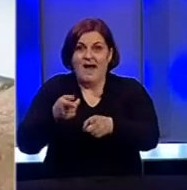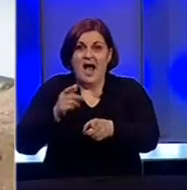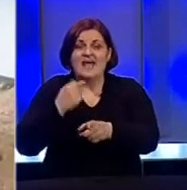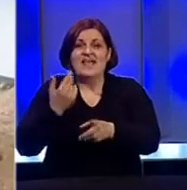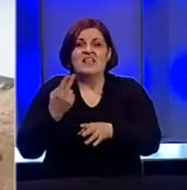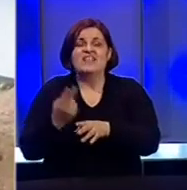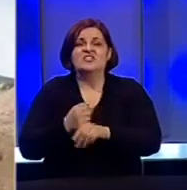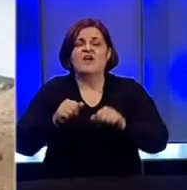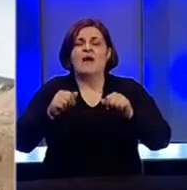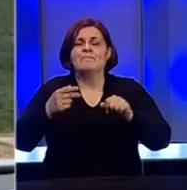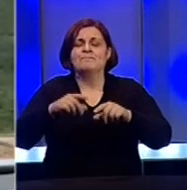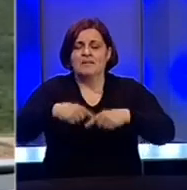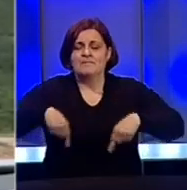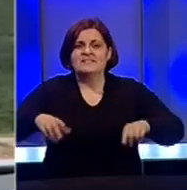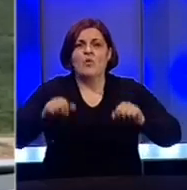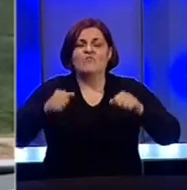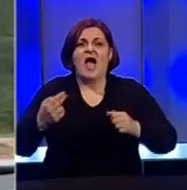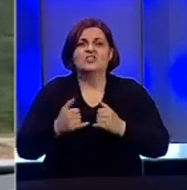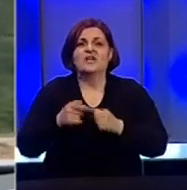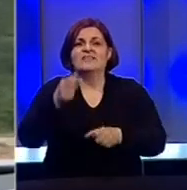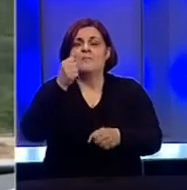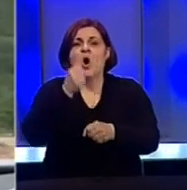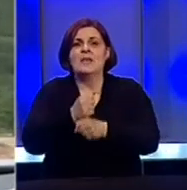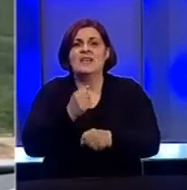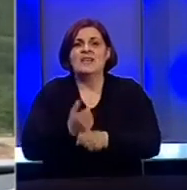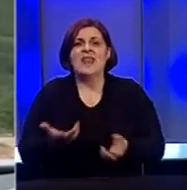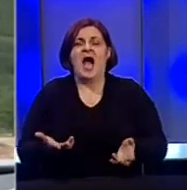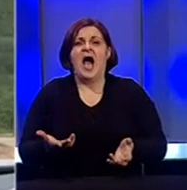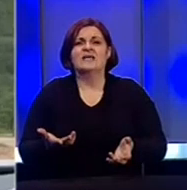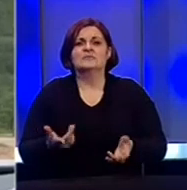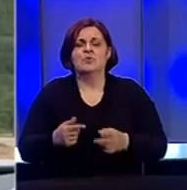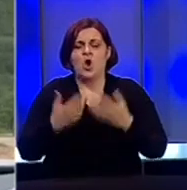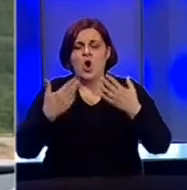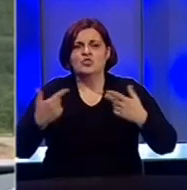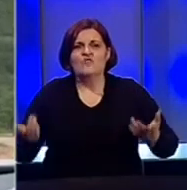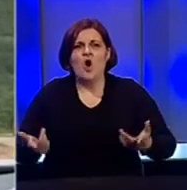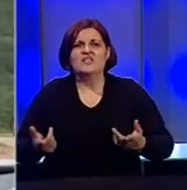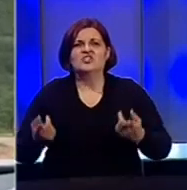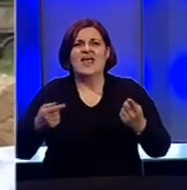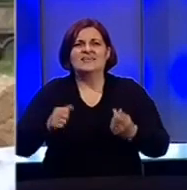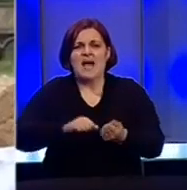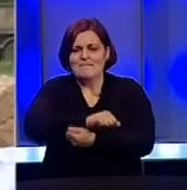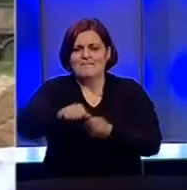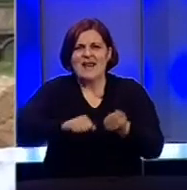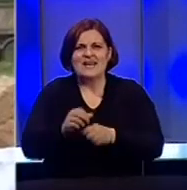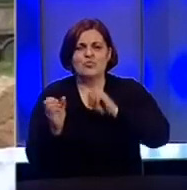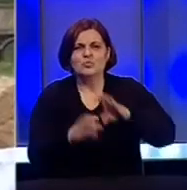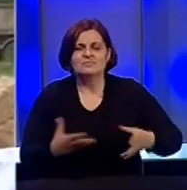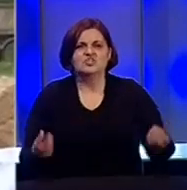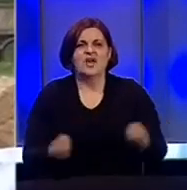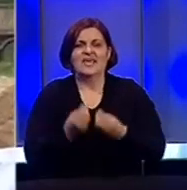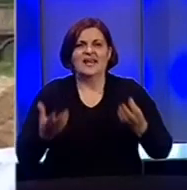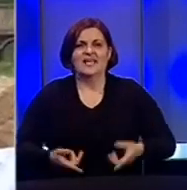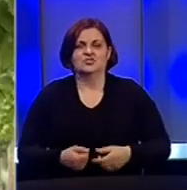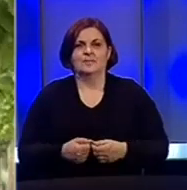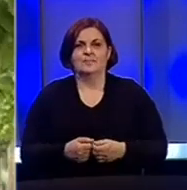parcela u vlasništvu grada odvoji i da se tamo napravi jedno reciklažno dvorište i jedna normalna deponija po standardnjima čak i